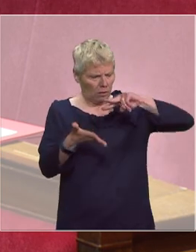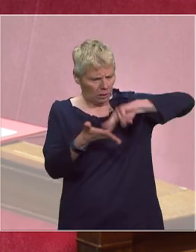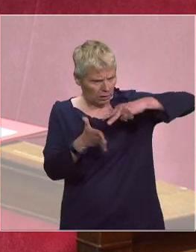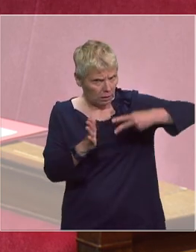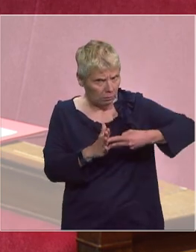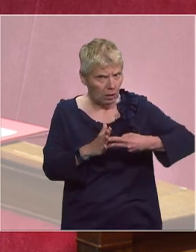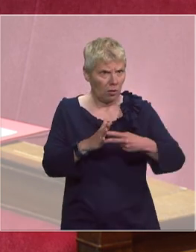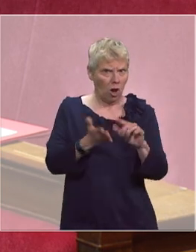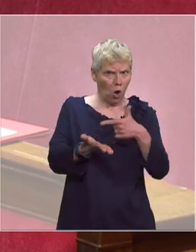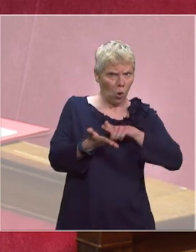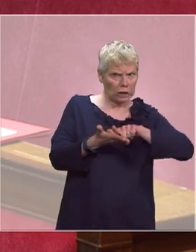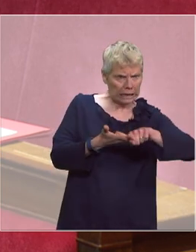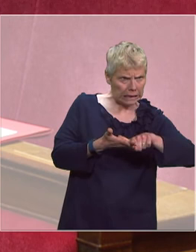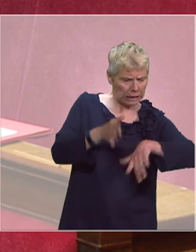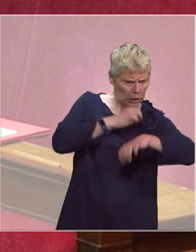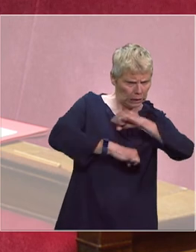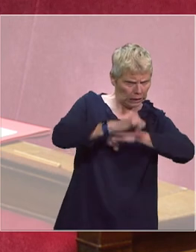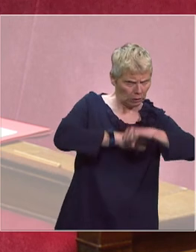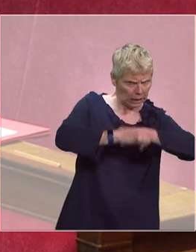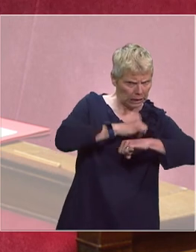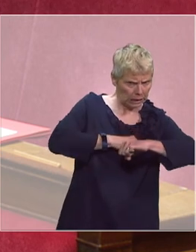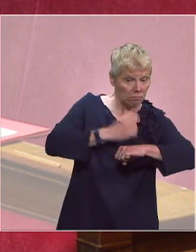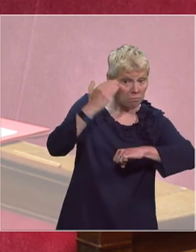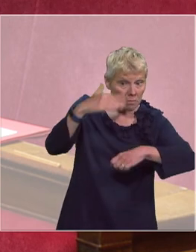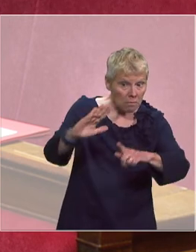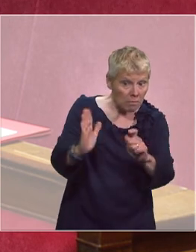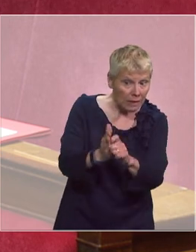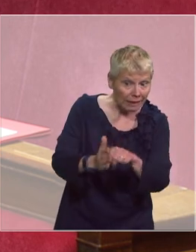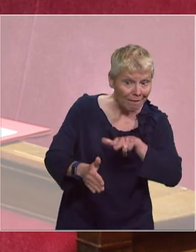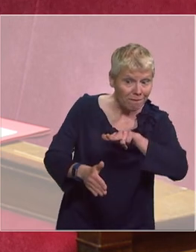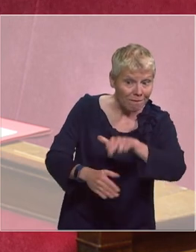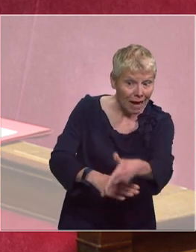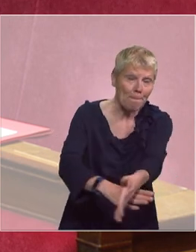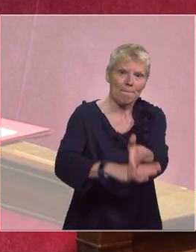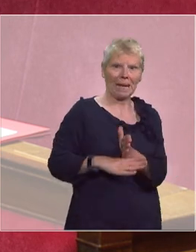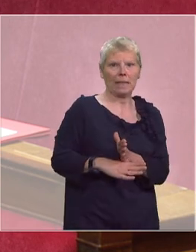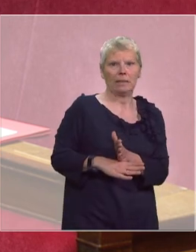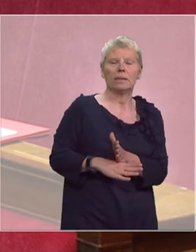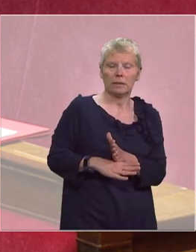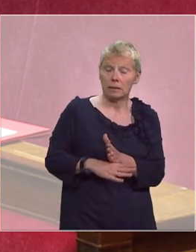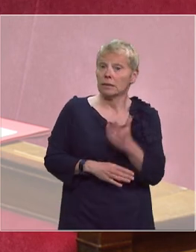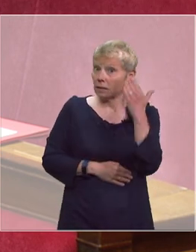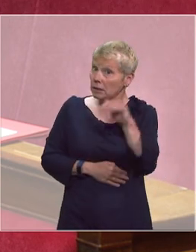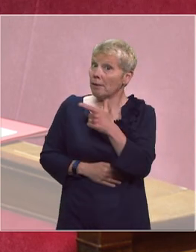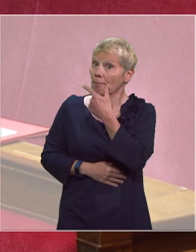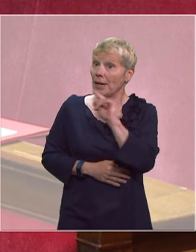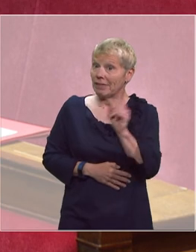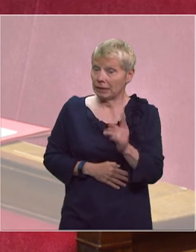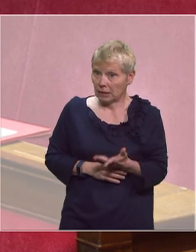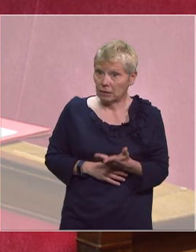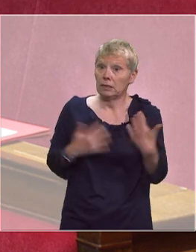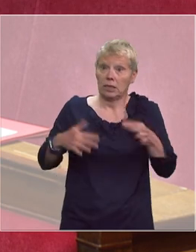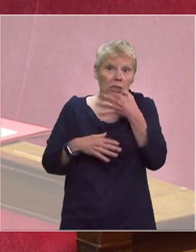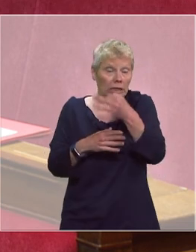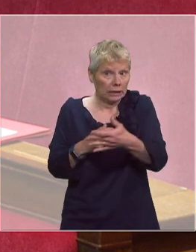logistiquement pour être prêt le moment venu. C'est ce que nous sommes en train de faire. C'est un exercice difficile. Je l'ai dit, nous en évoquerons